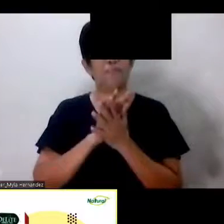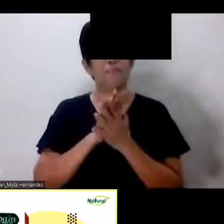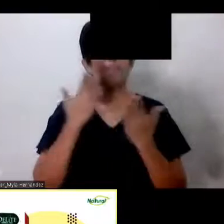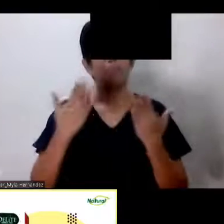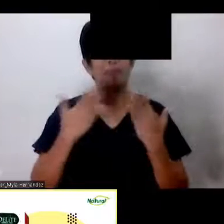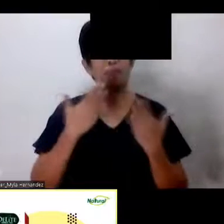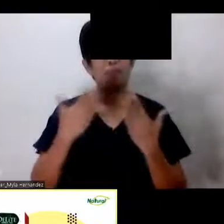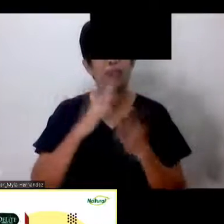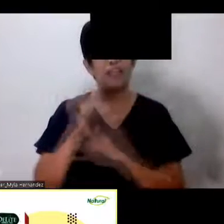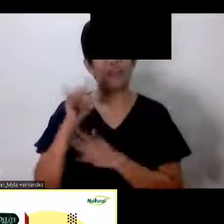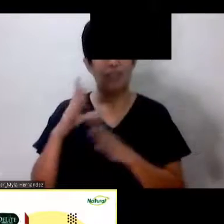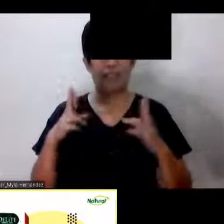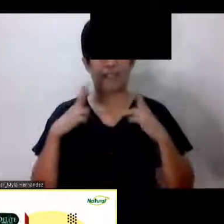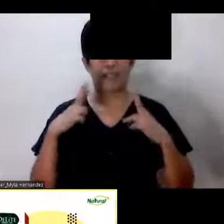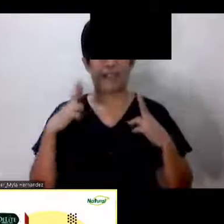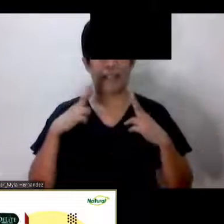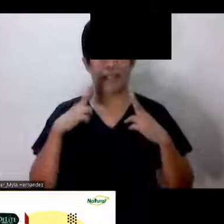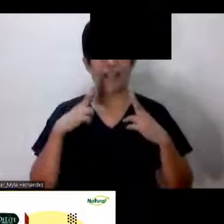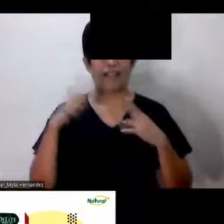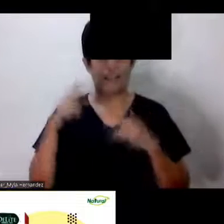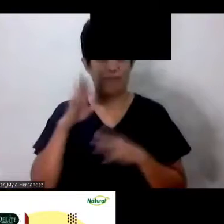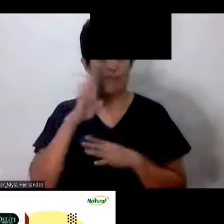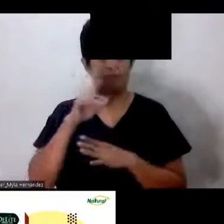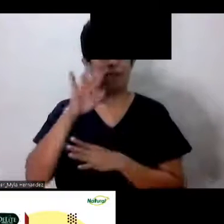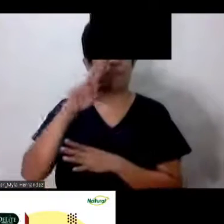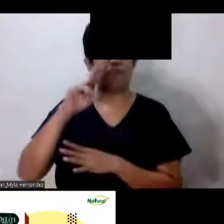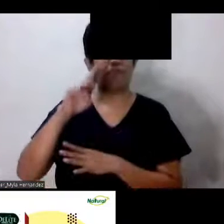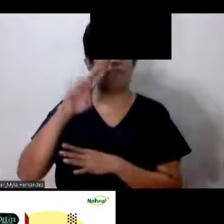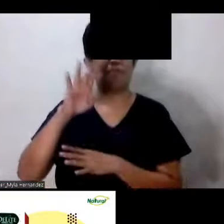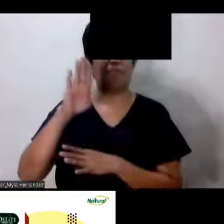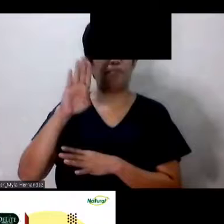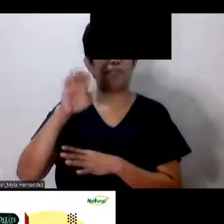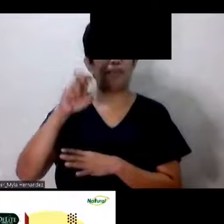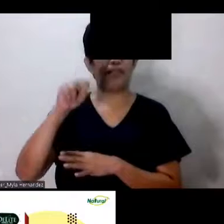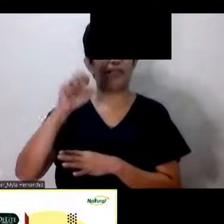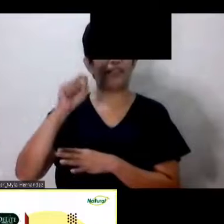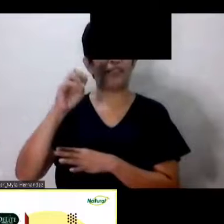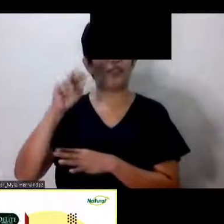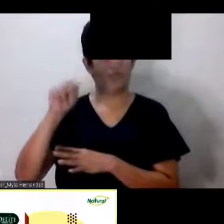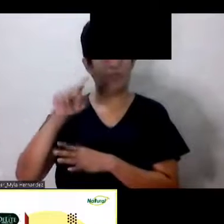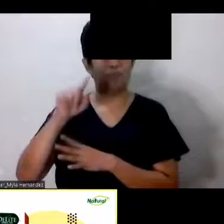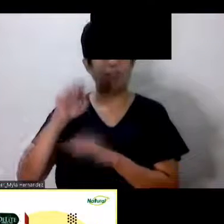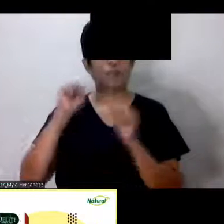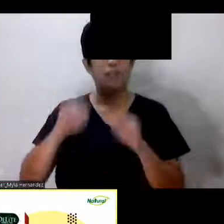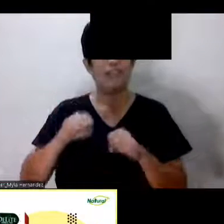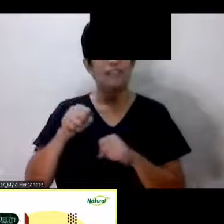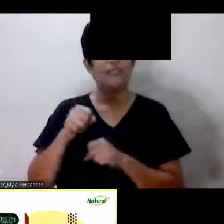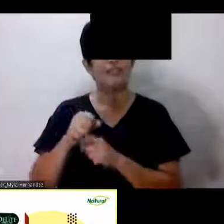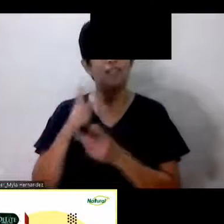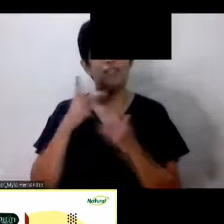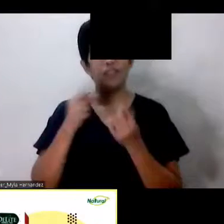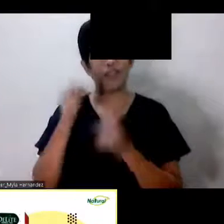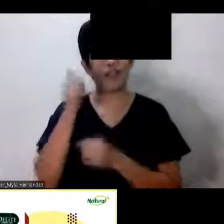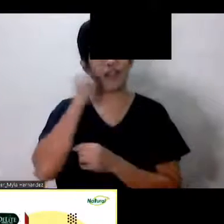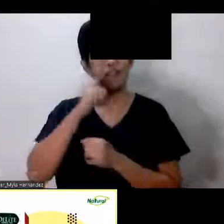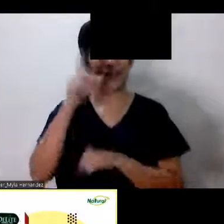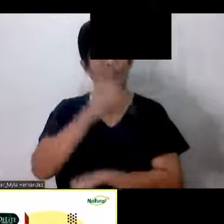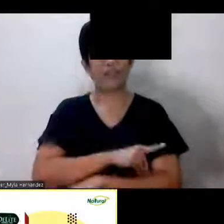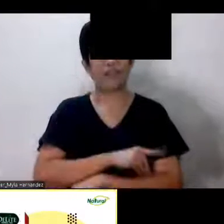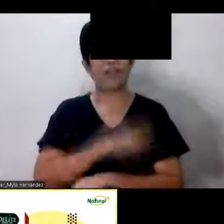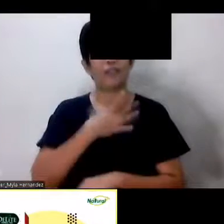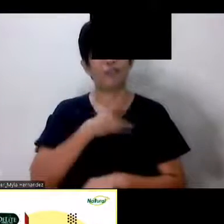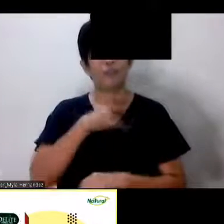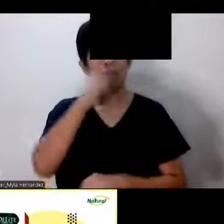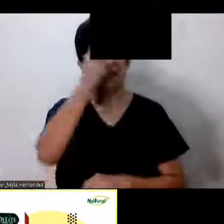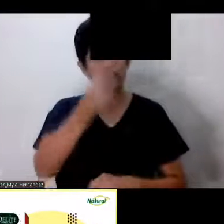Siguro pag-retired na ako Pwede kong gawin yun everyday Okay Para sa iyo Gagawin ko Gusto kong batiin ang mga